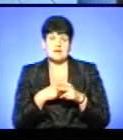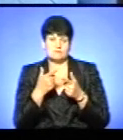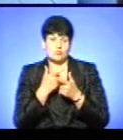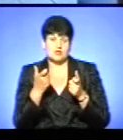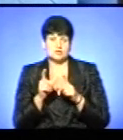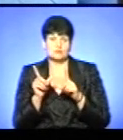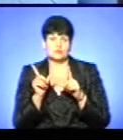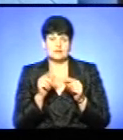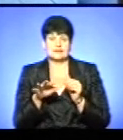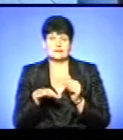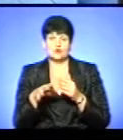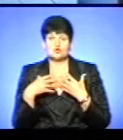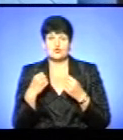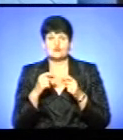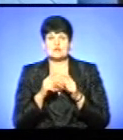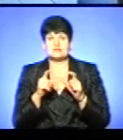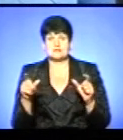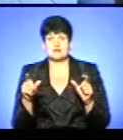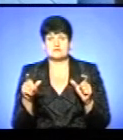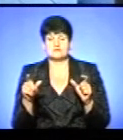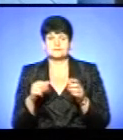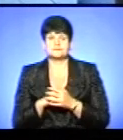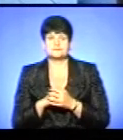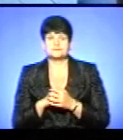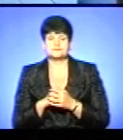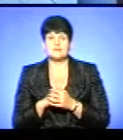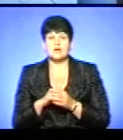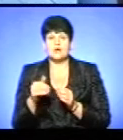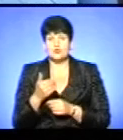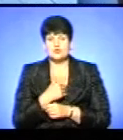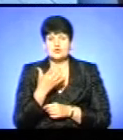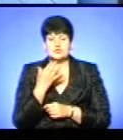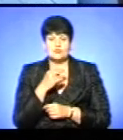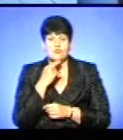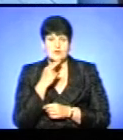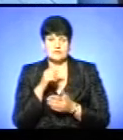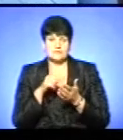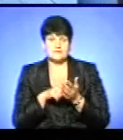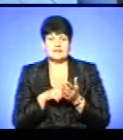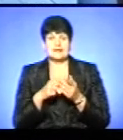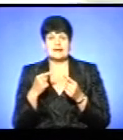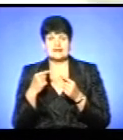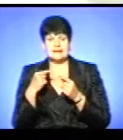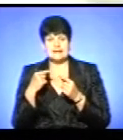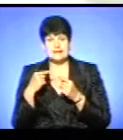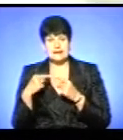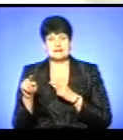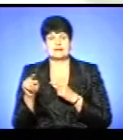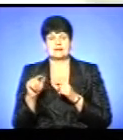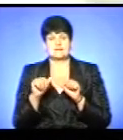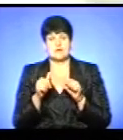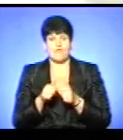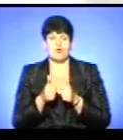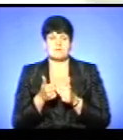право заїхати на територію оздоровчого закона, відміну від попередніх років. Хочу сьогодні звернути увагу на альтернативні, так би мовити, форми